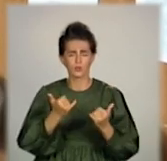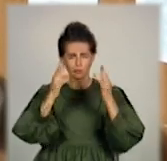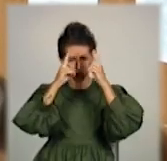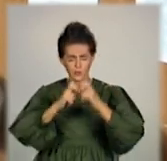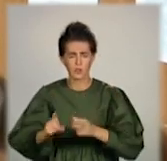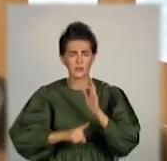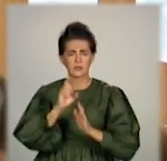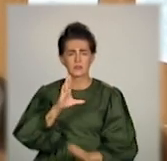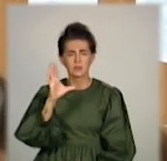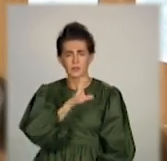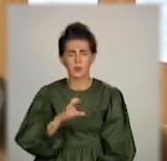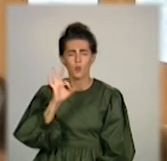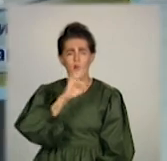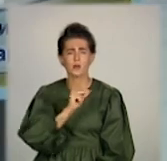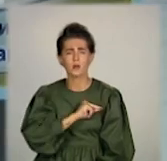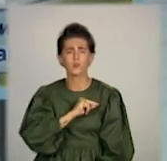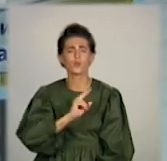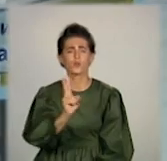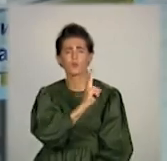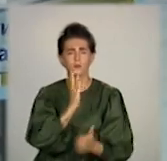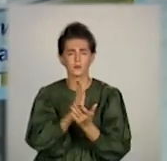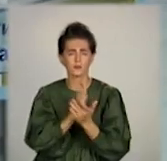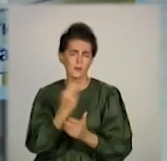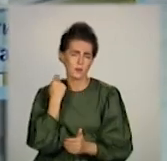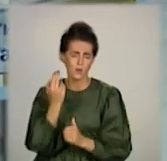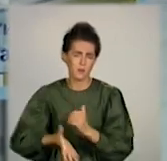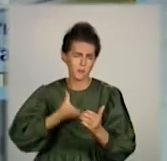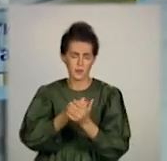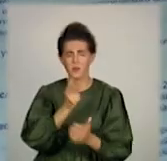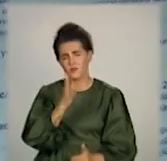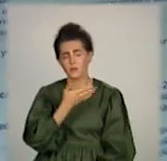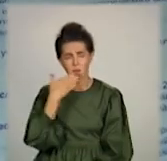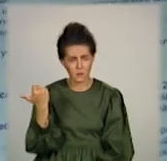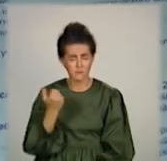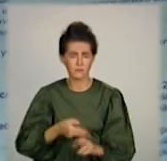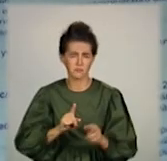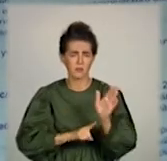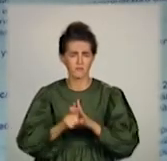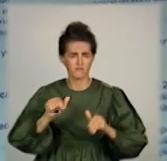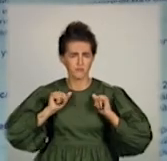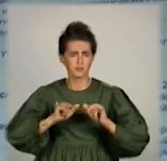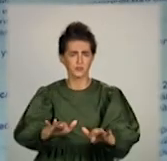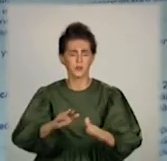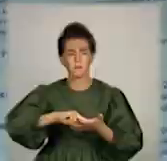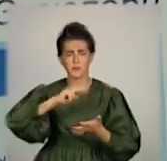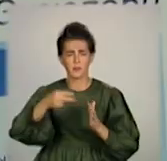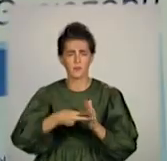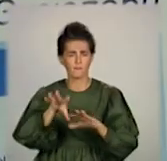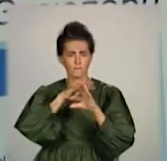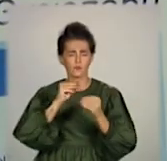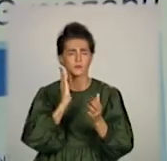роботу по відключенню боржників. І ці рейди кожного тижня у нас вже заплановані.